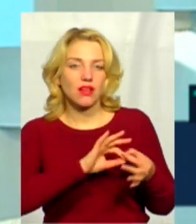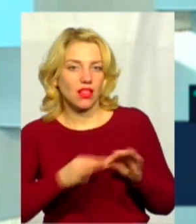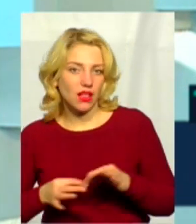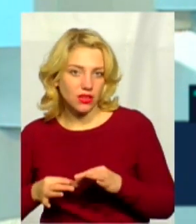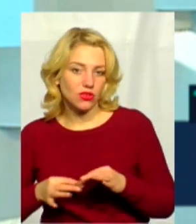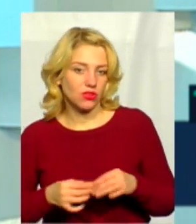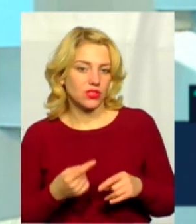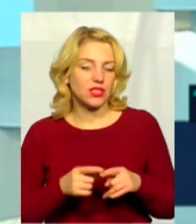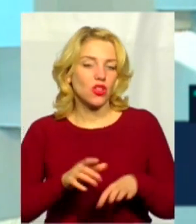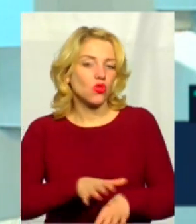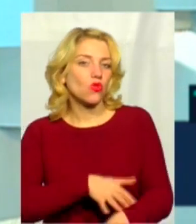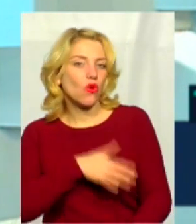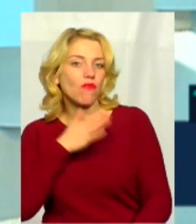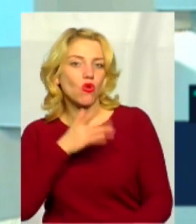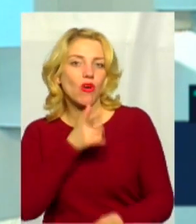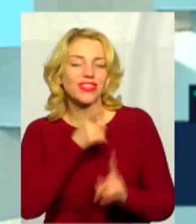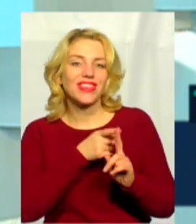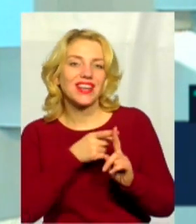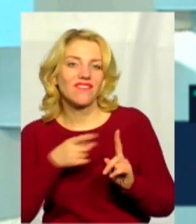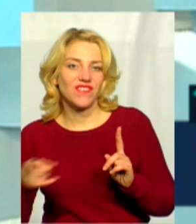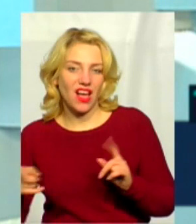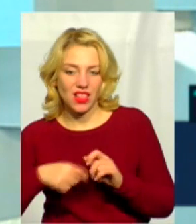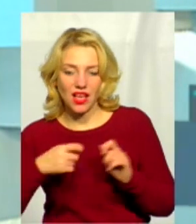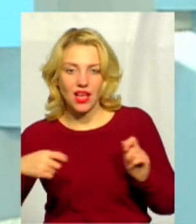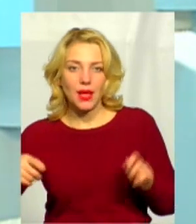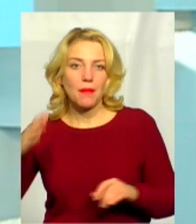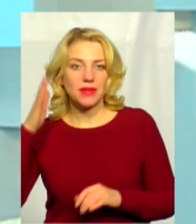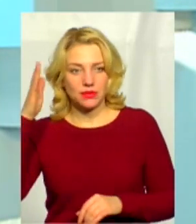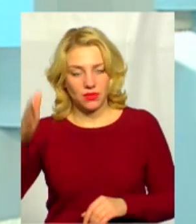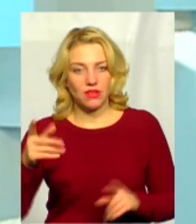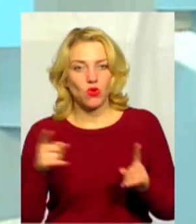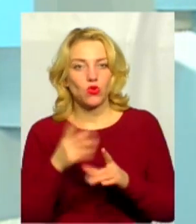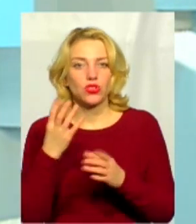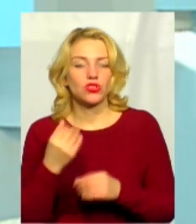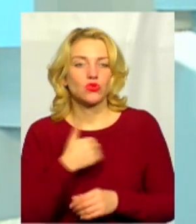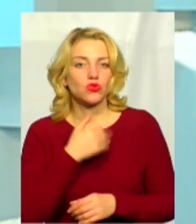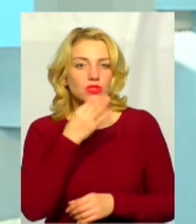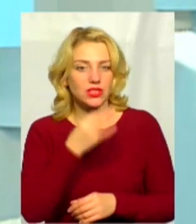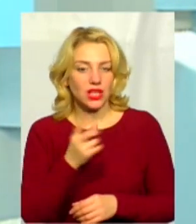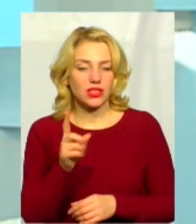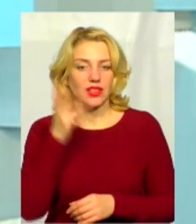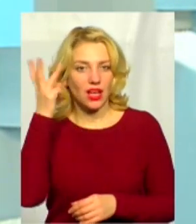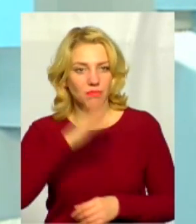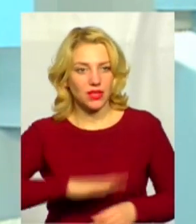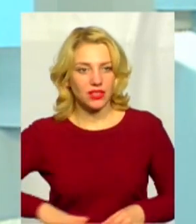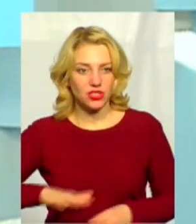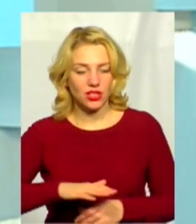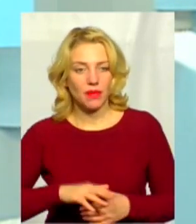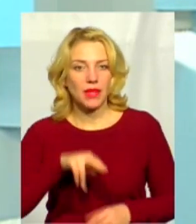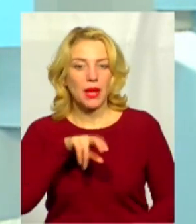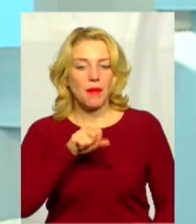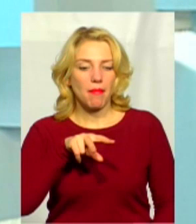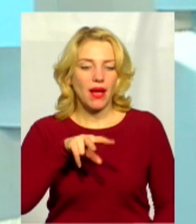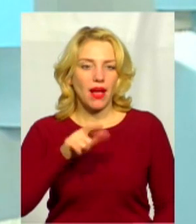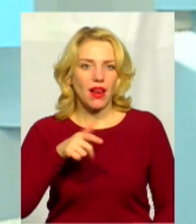перспектива, тобто, це десятки років до цього йти. Я би ще дуже коротко хотів додати, що є найзастосовується ще на Хмельниччині. І, скажімо, це спалювання відходів, це те,